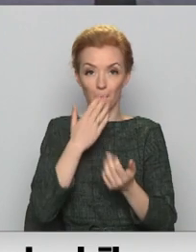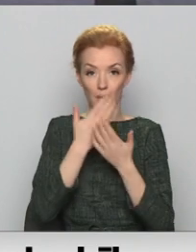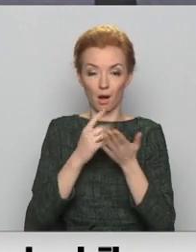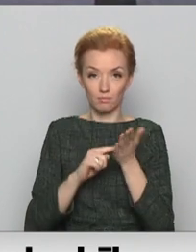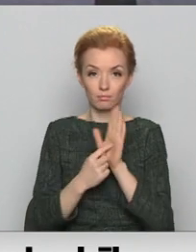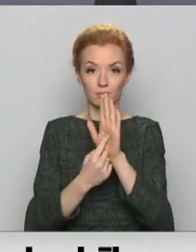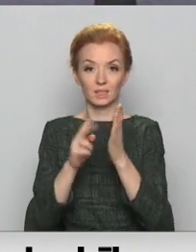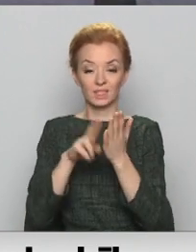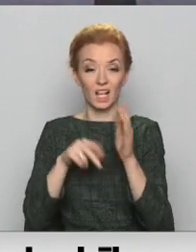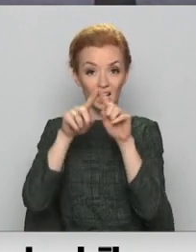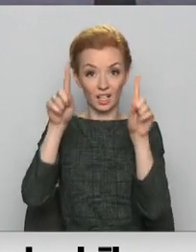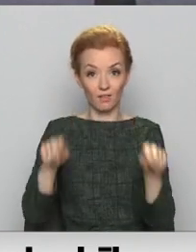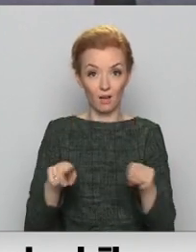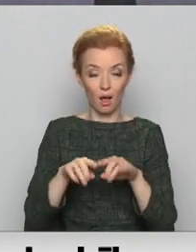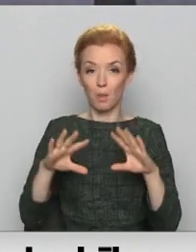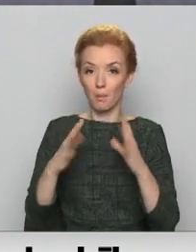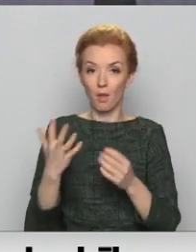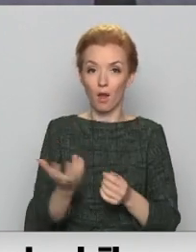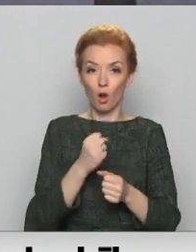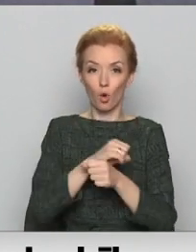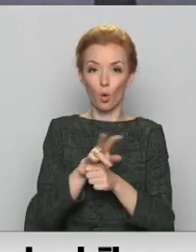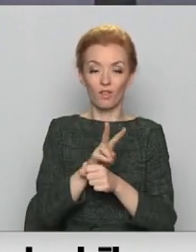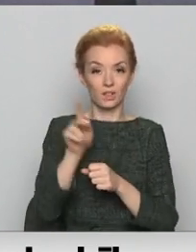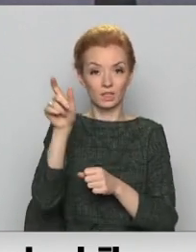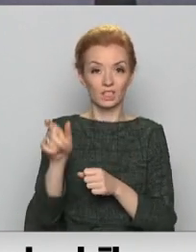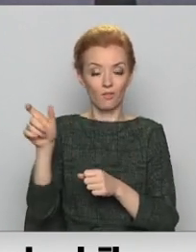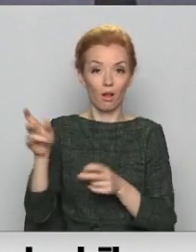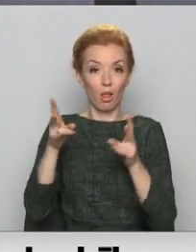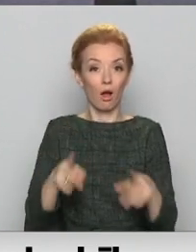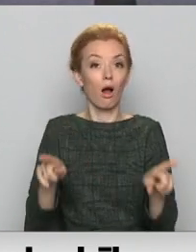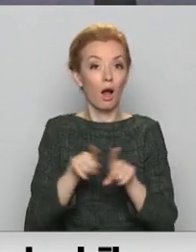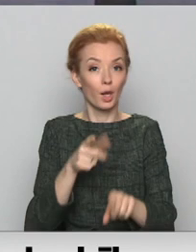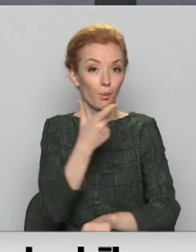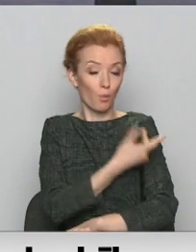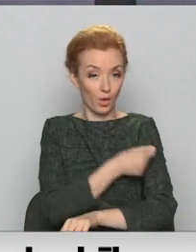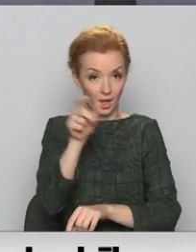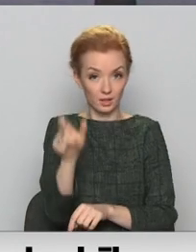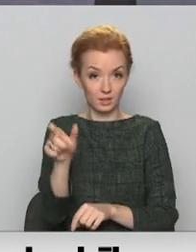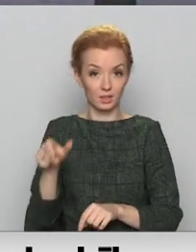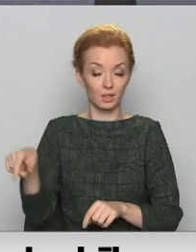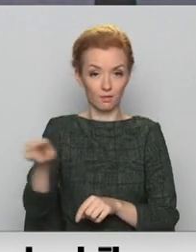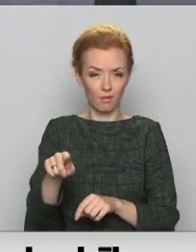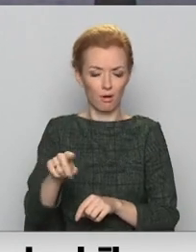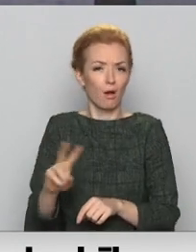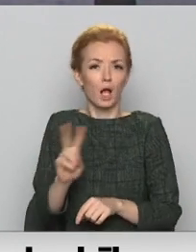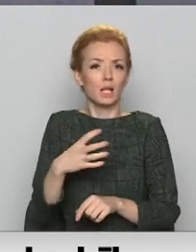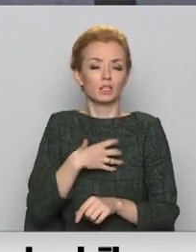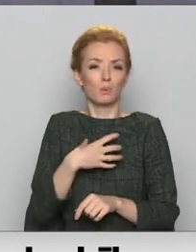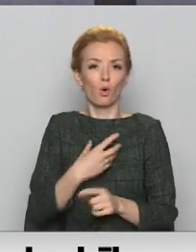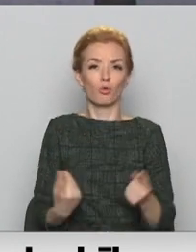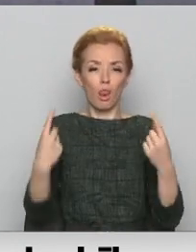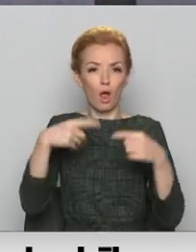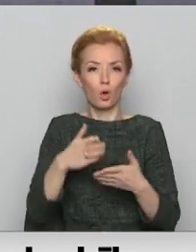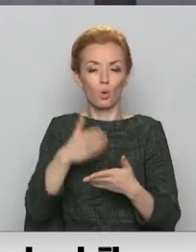certifikātu. Taču ar COVID-19 pasmit inficējas arī potētiem, tāpēc rodas jautājums, kas slimošanas laikā notiek ar